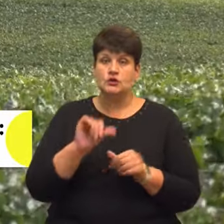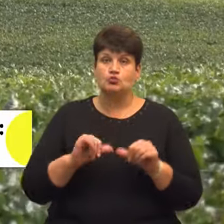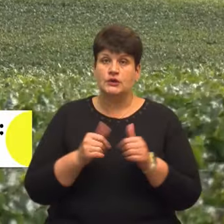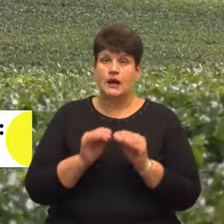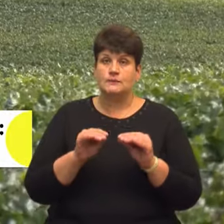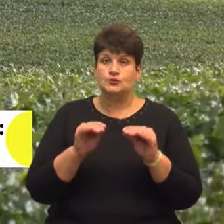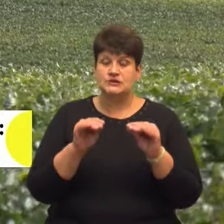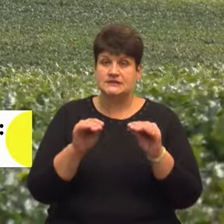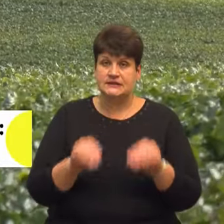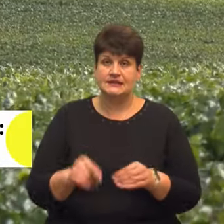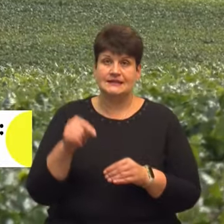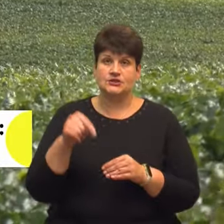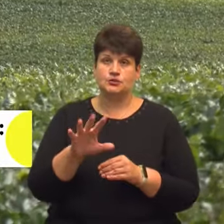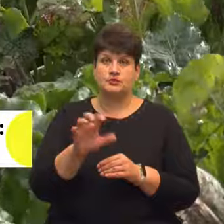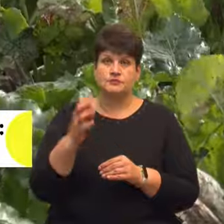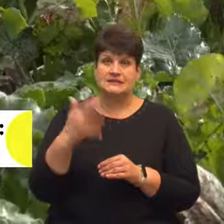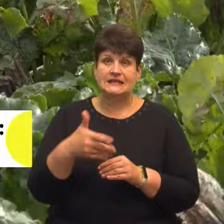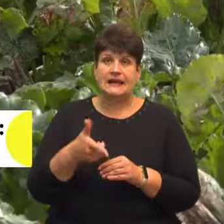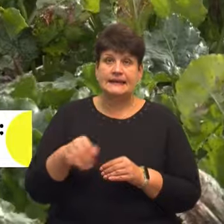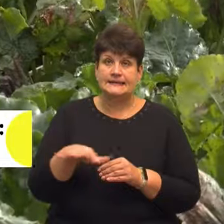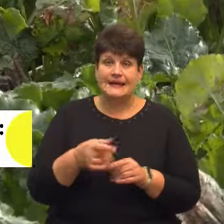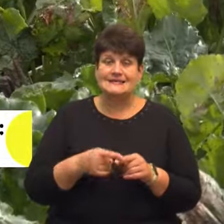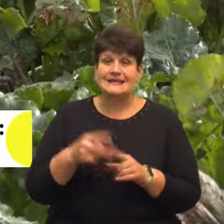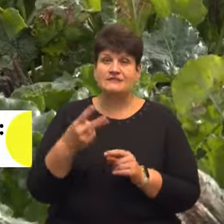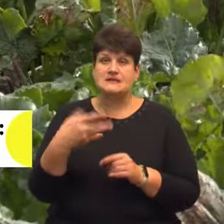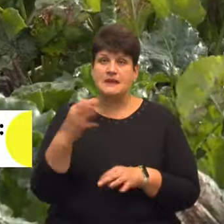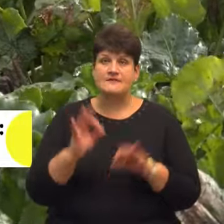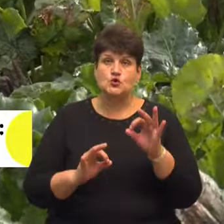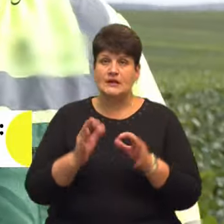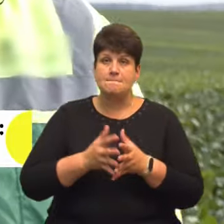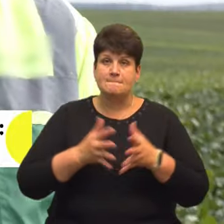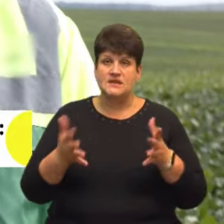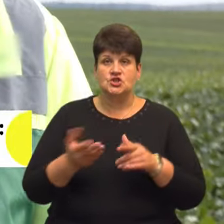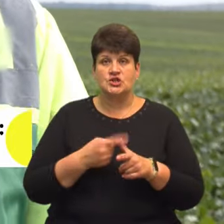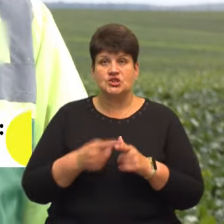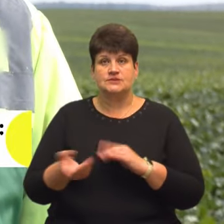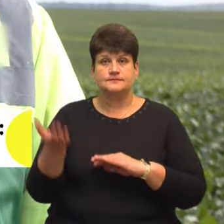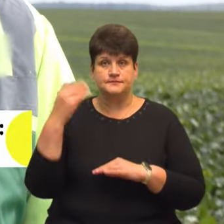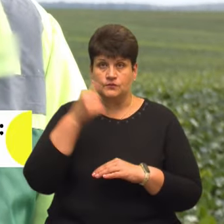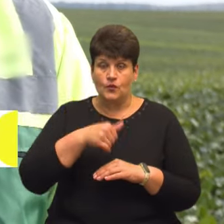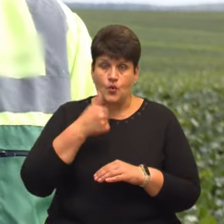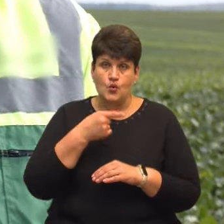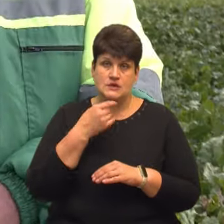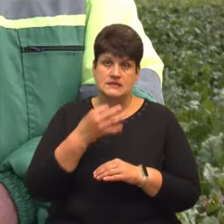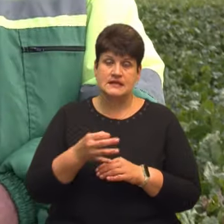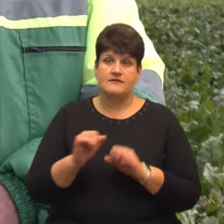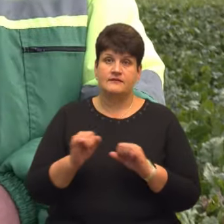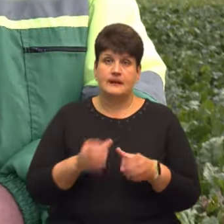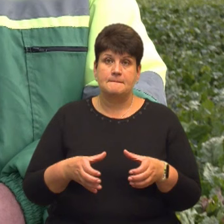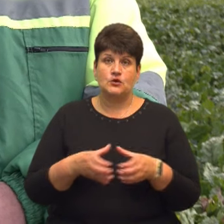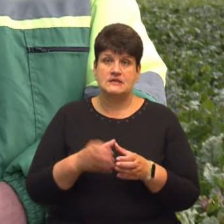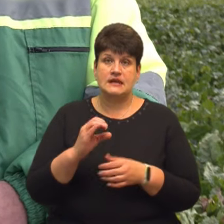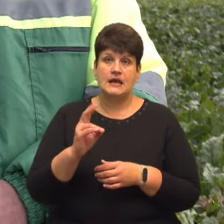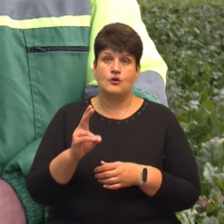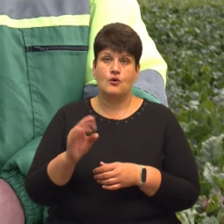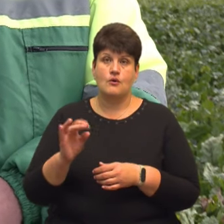1570 гектарів. Це на 25% більше, ніж торік, розповів керівник підрозділу Сергій Король. В цьому році ми